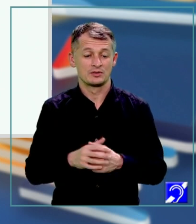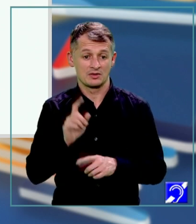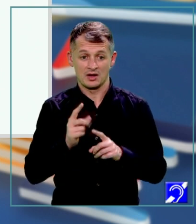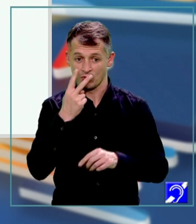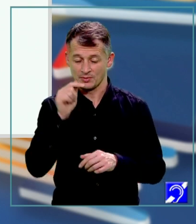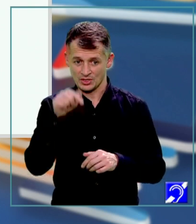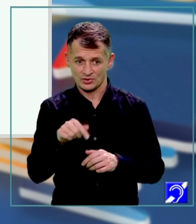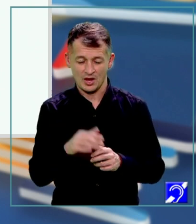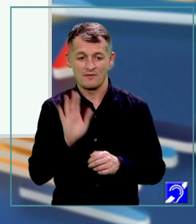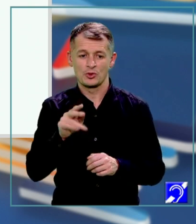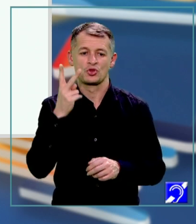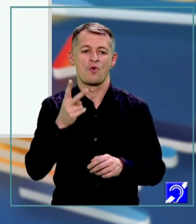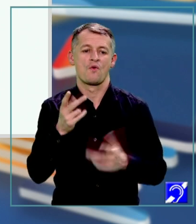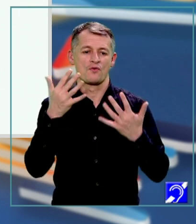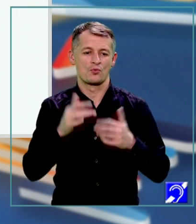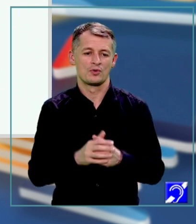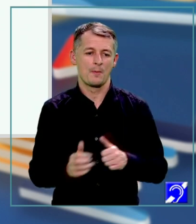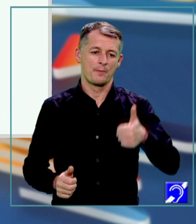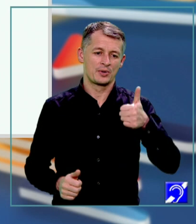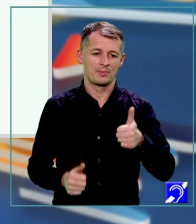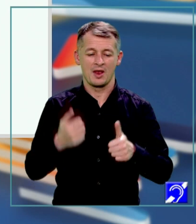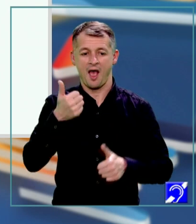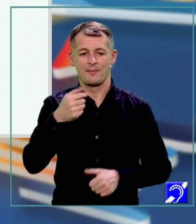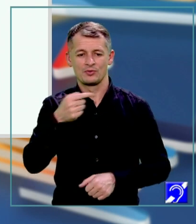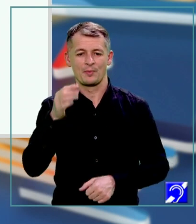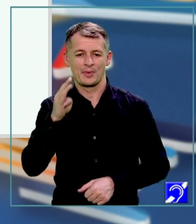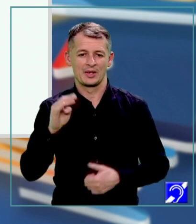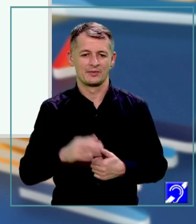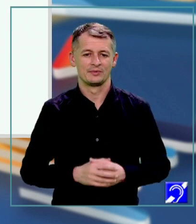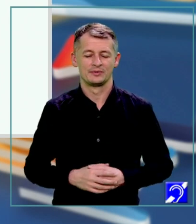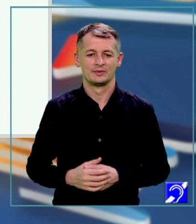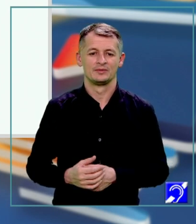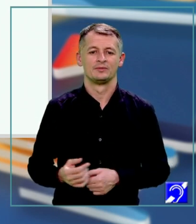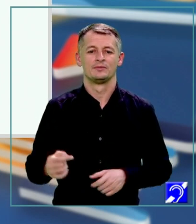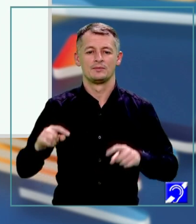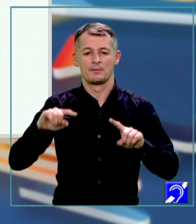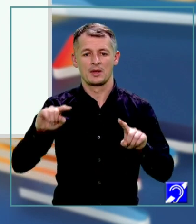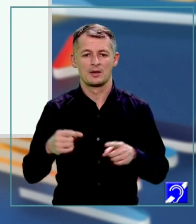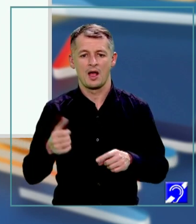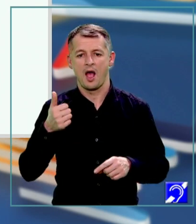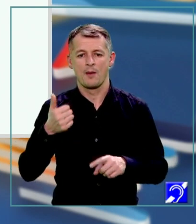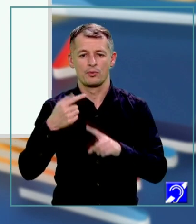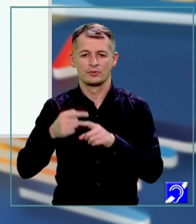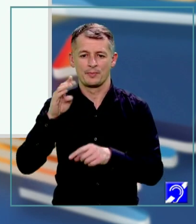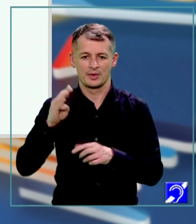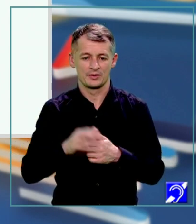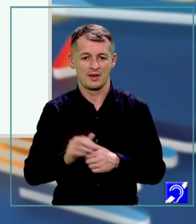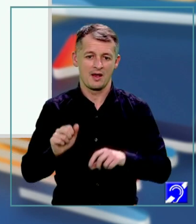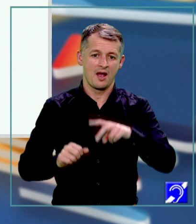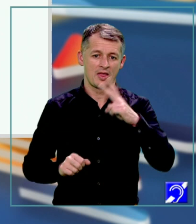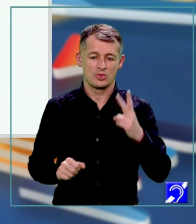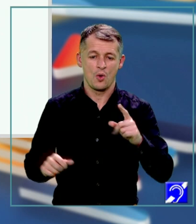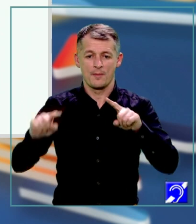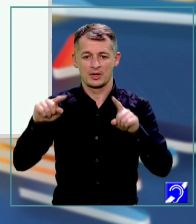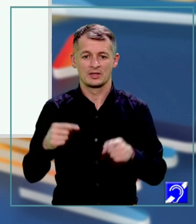aici avem două formule. Prima A minus B pe lângă A plus B. A doua